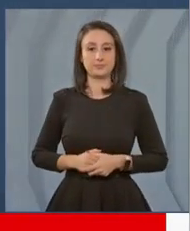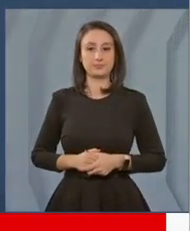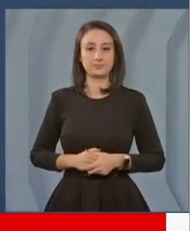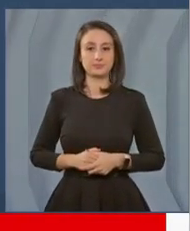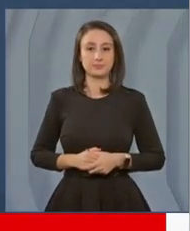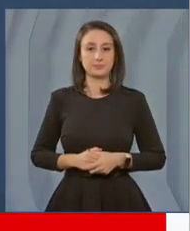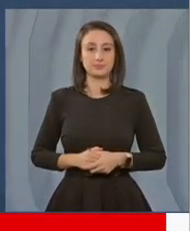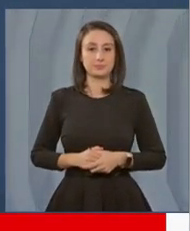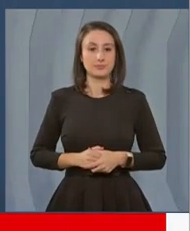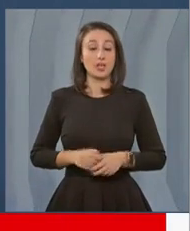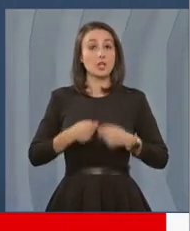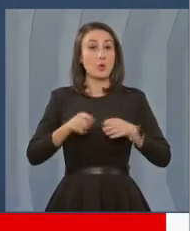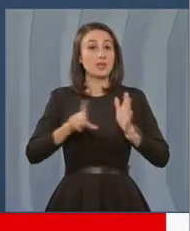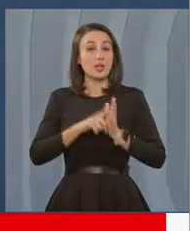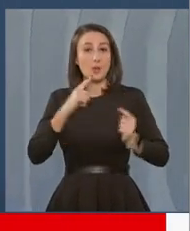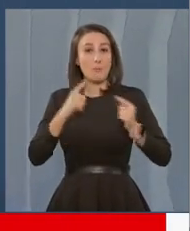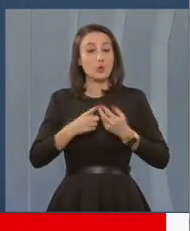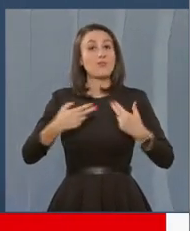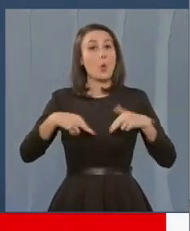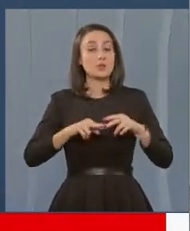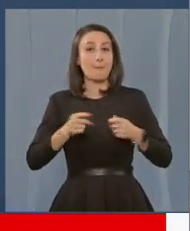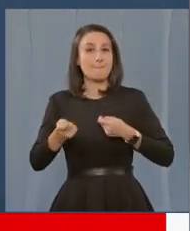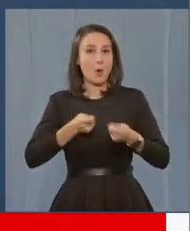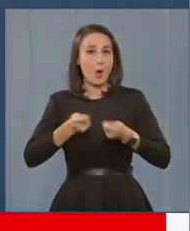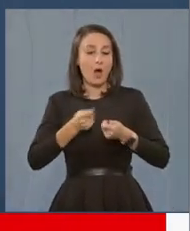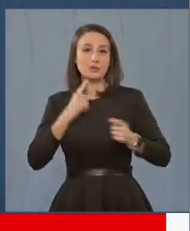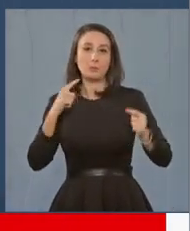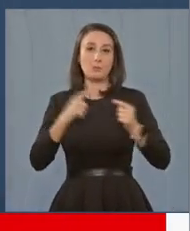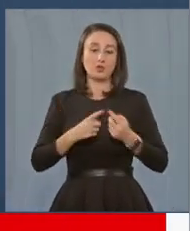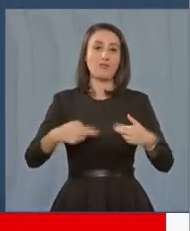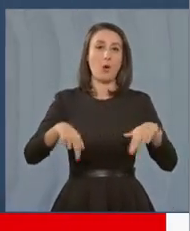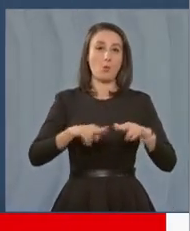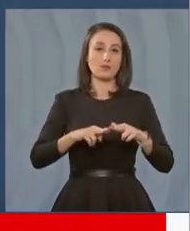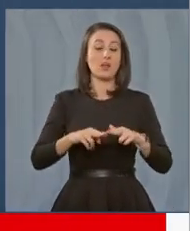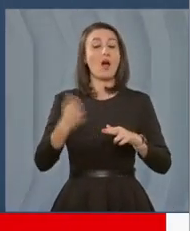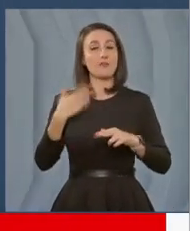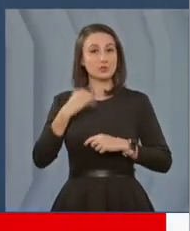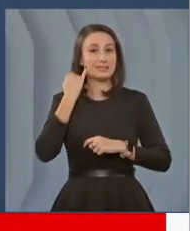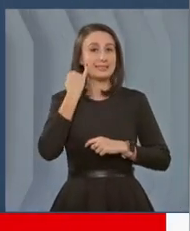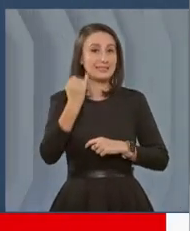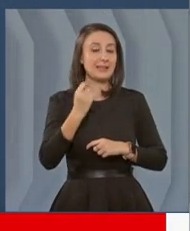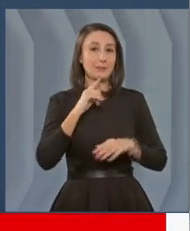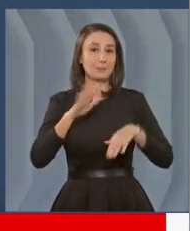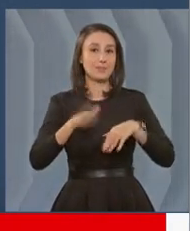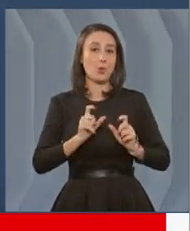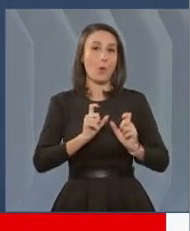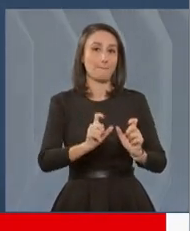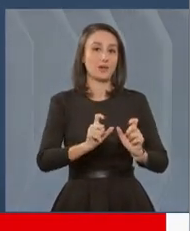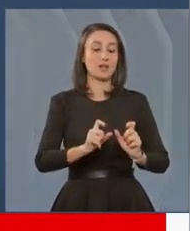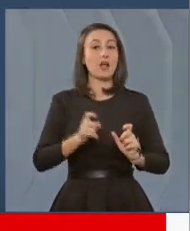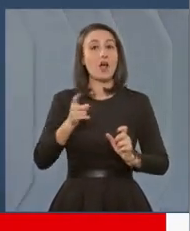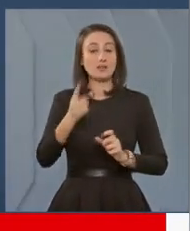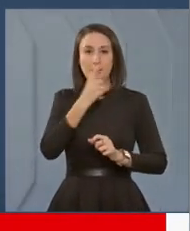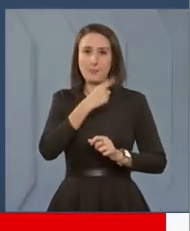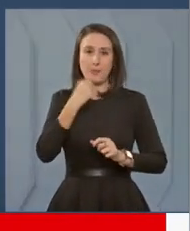De fapt, toate legile împotriva noastră și toată propaganda împotriva noastră a fost inițiată în cadrul Ministerului Apărării, ceea ce